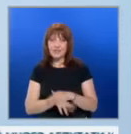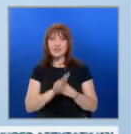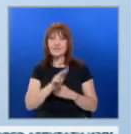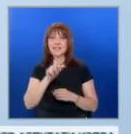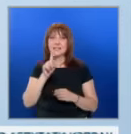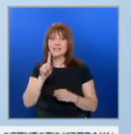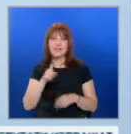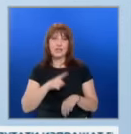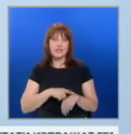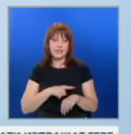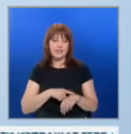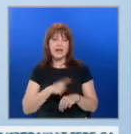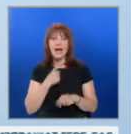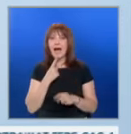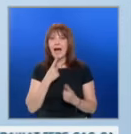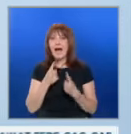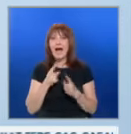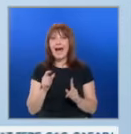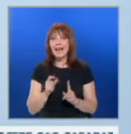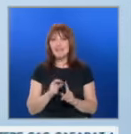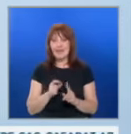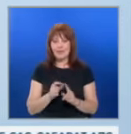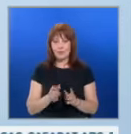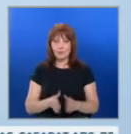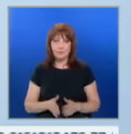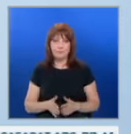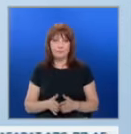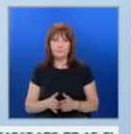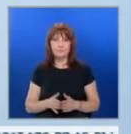вечер от 21 часа с водещ Добрина Чешмеджиева.